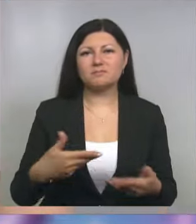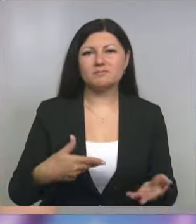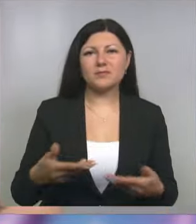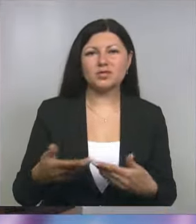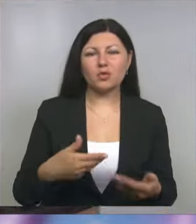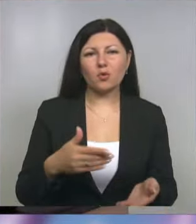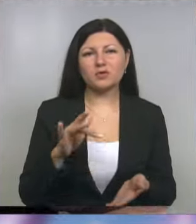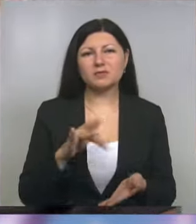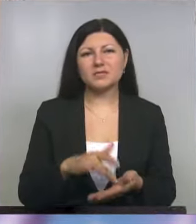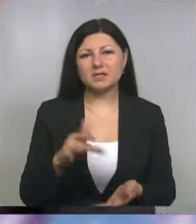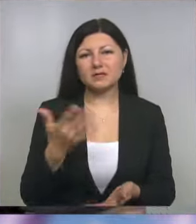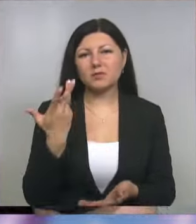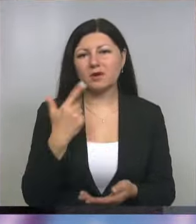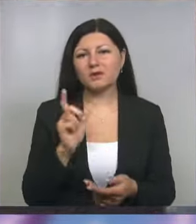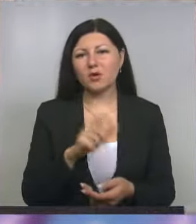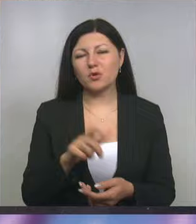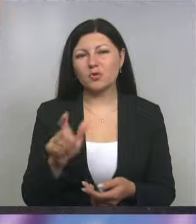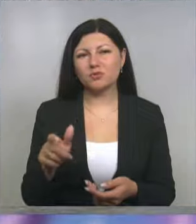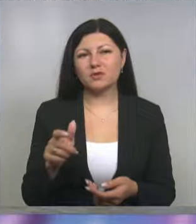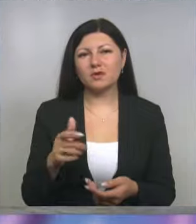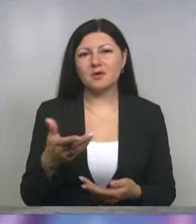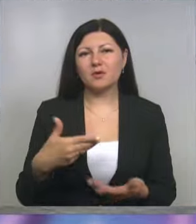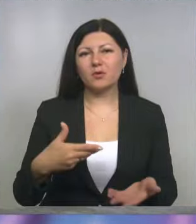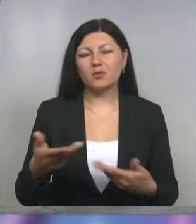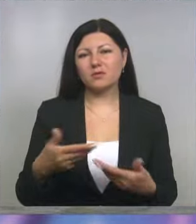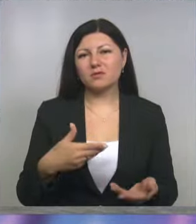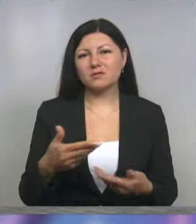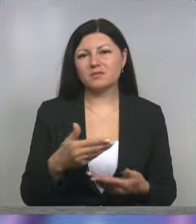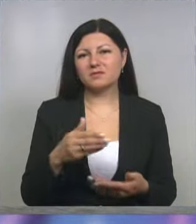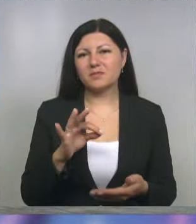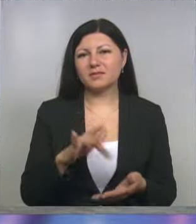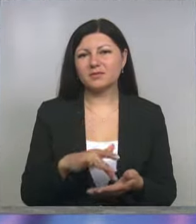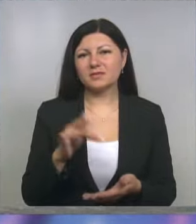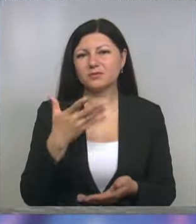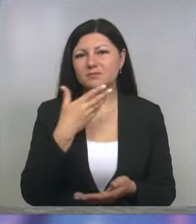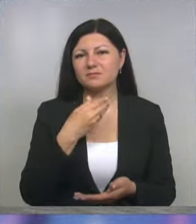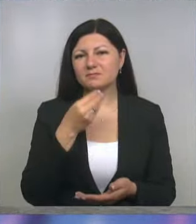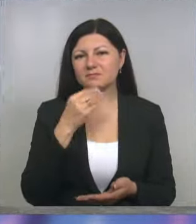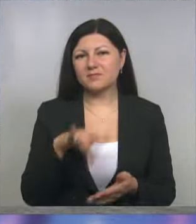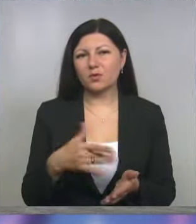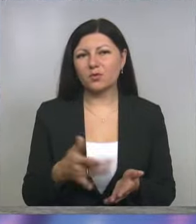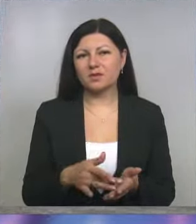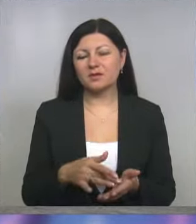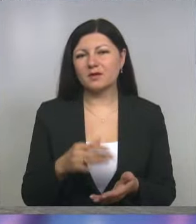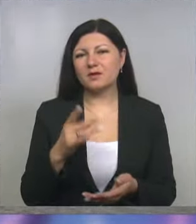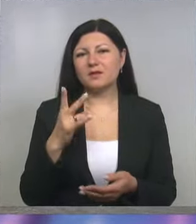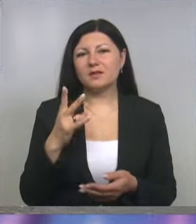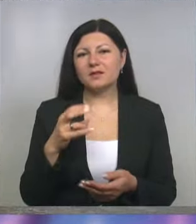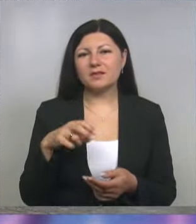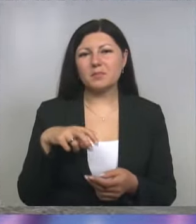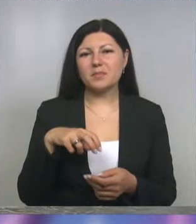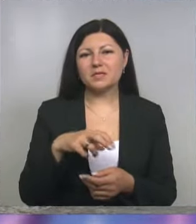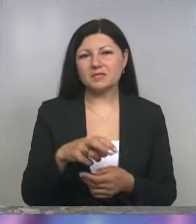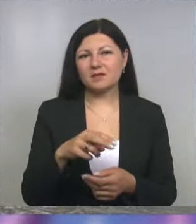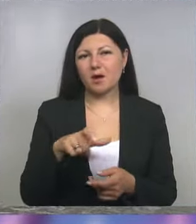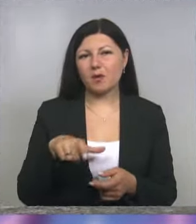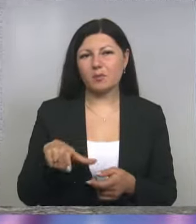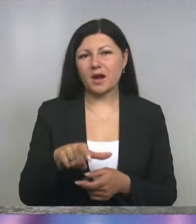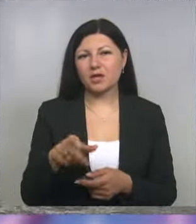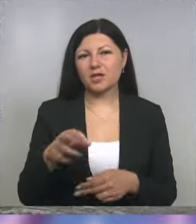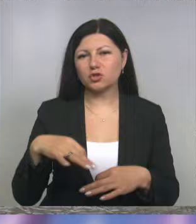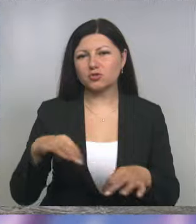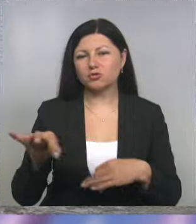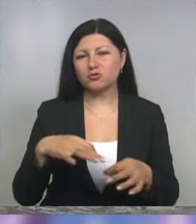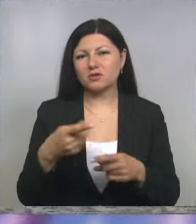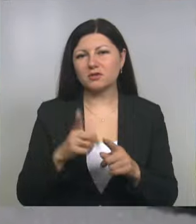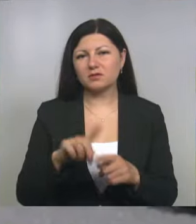центром, когда люди ходят по центру современного благоустроенного города, не пересекая проезжую часть. Это очень важно для